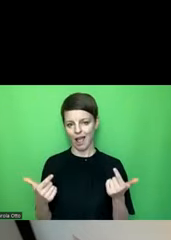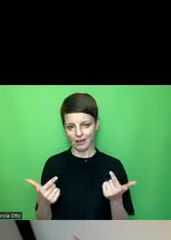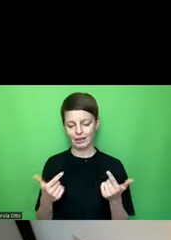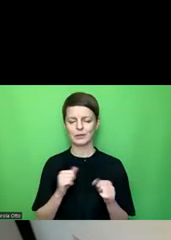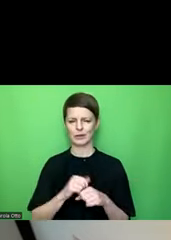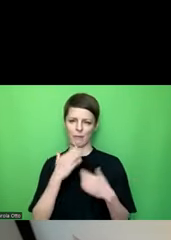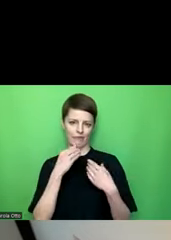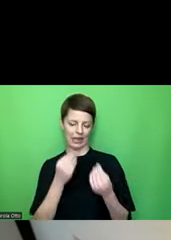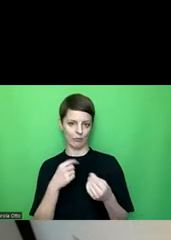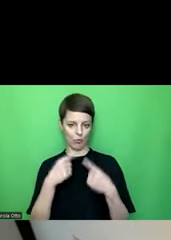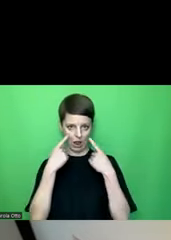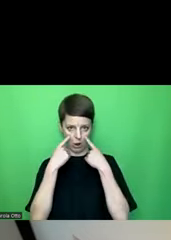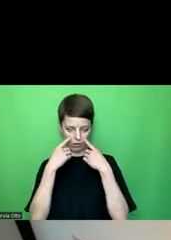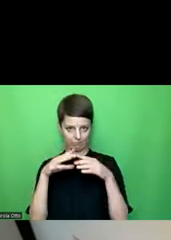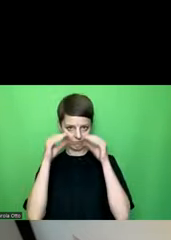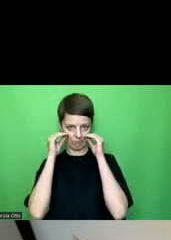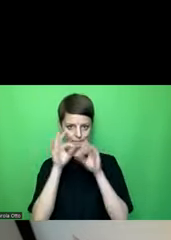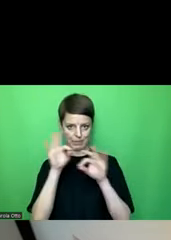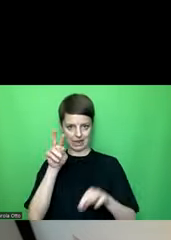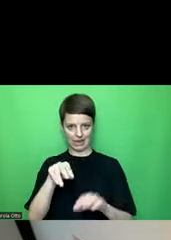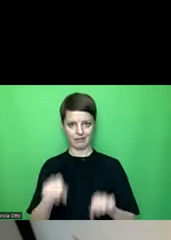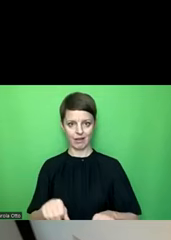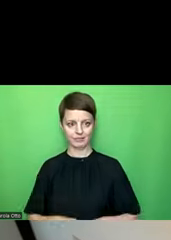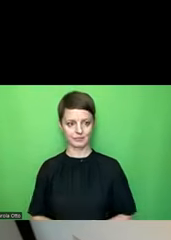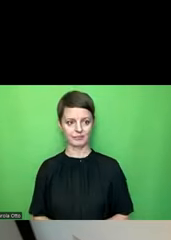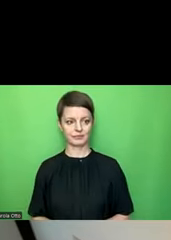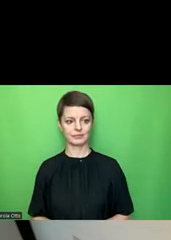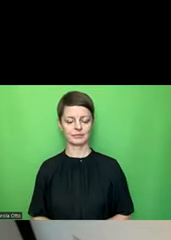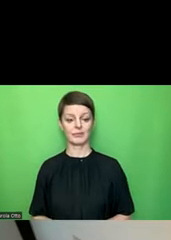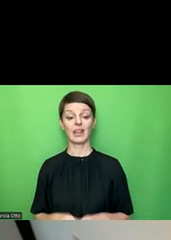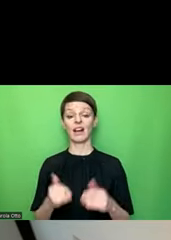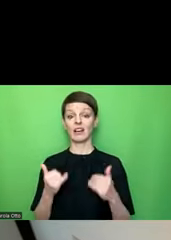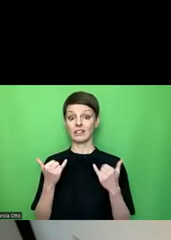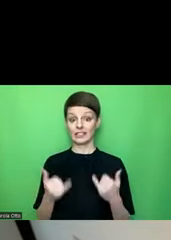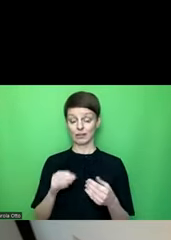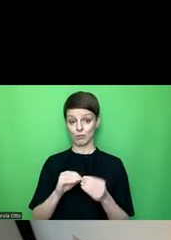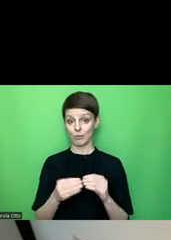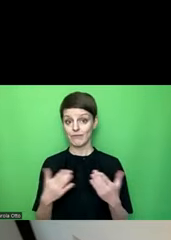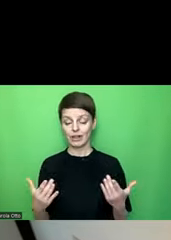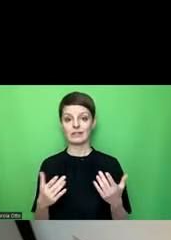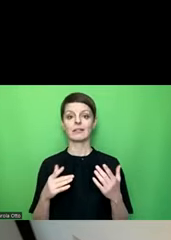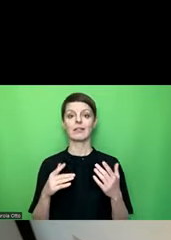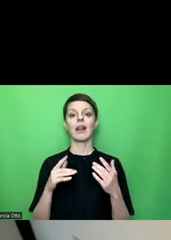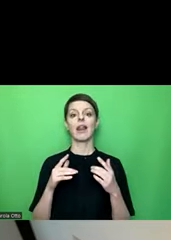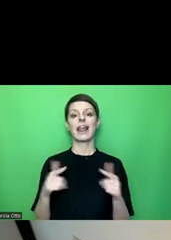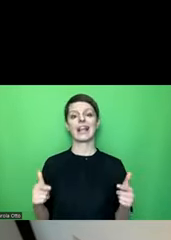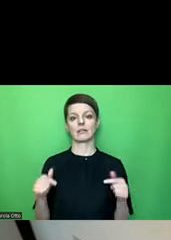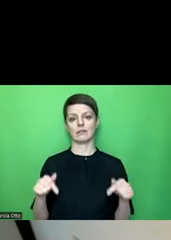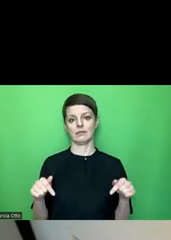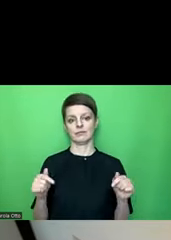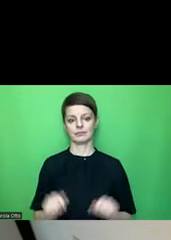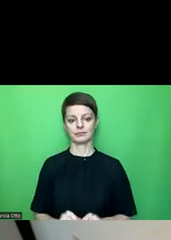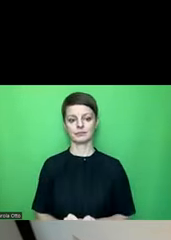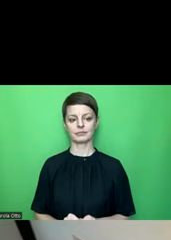zum Lesen. Und jetzt habe ich noch eventuell ein Problem mit der Legende. Also ich kann dann